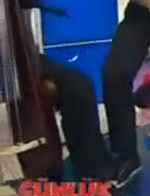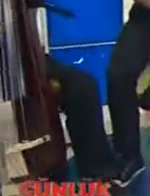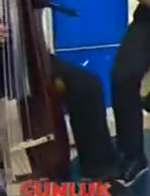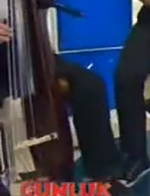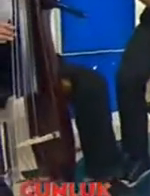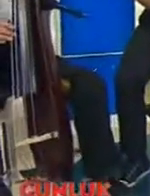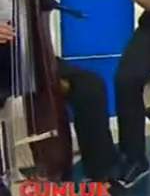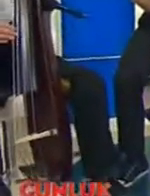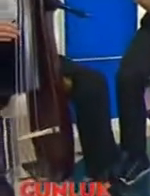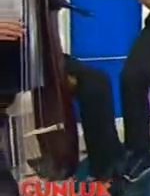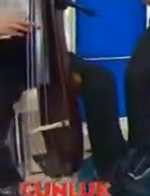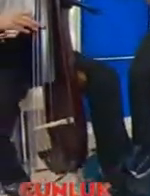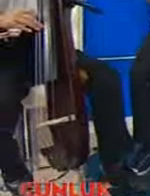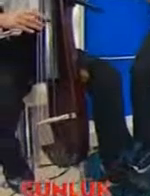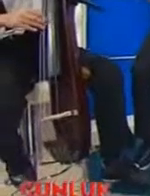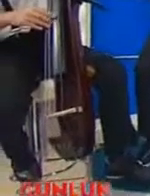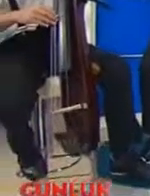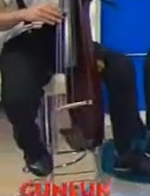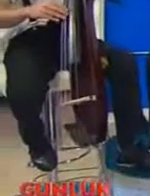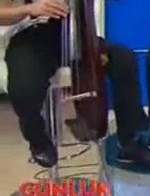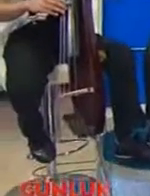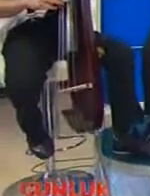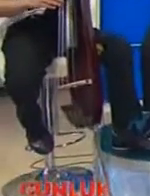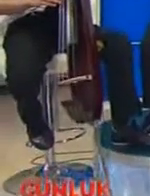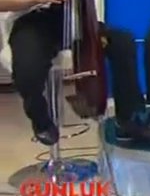yağmur öncesi gibi